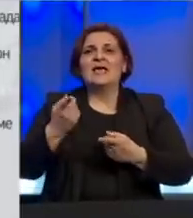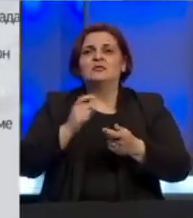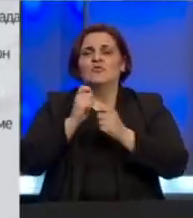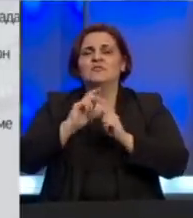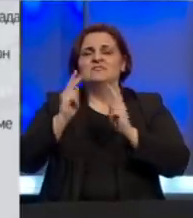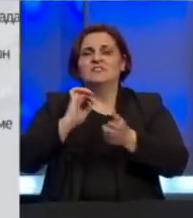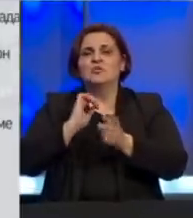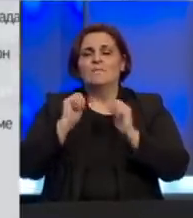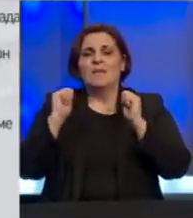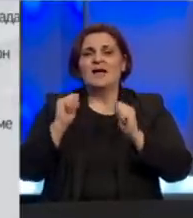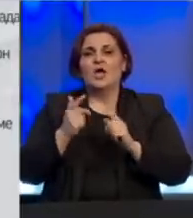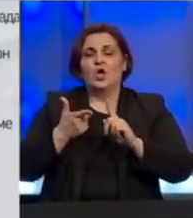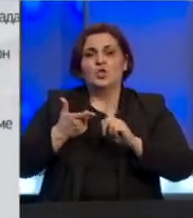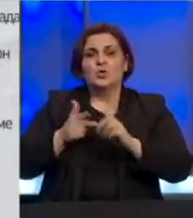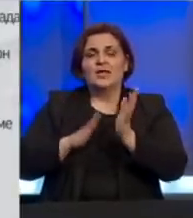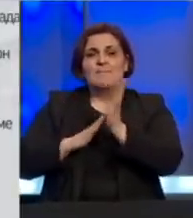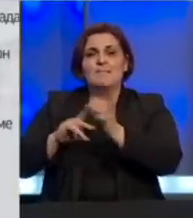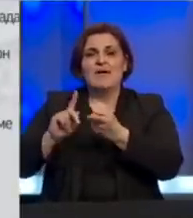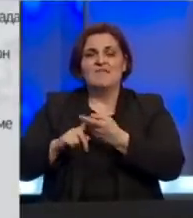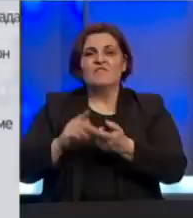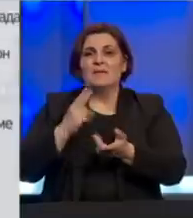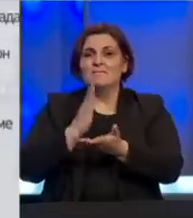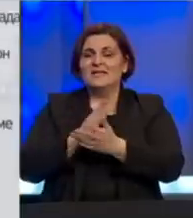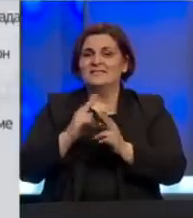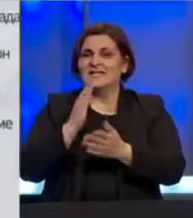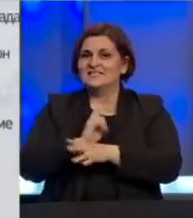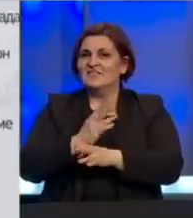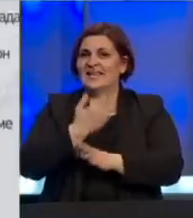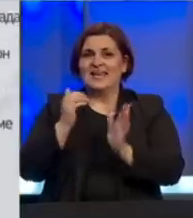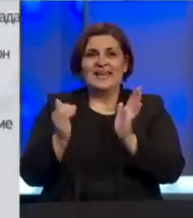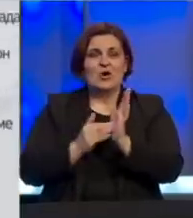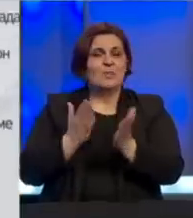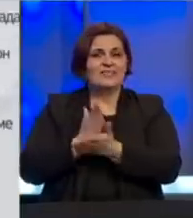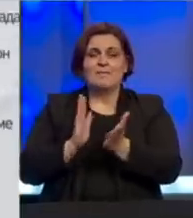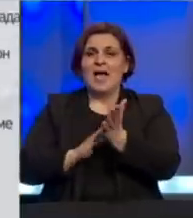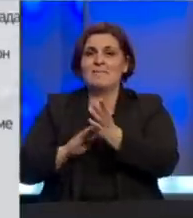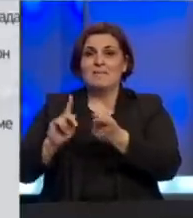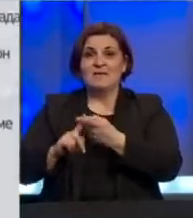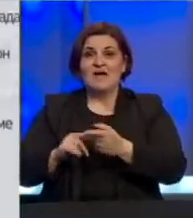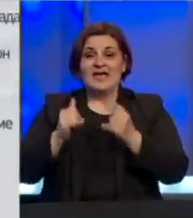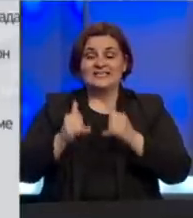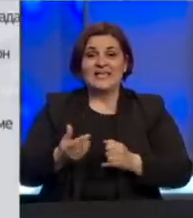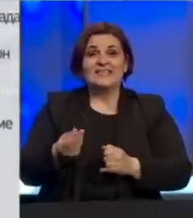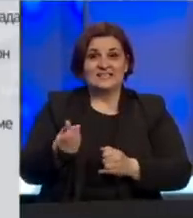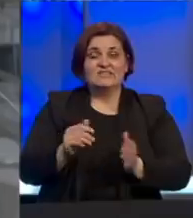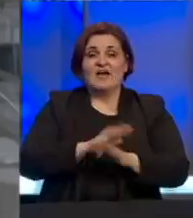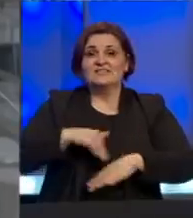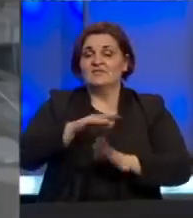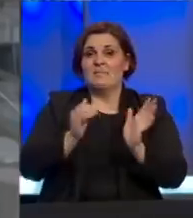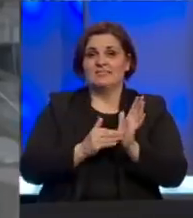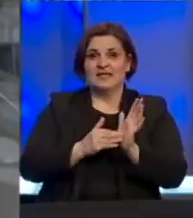bankom. Drugi je aranžman sa MMF-om. Bili ste svjedoci da nikome ne treba MMF a sada ta sredstva svima trebaju.